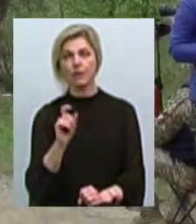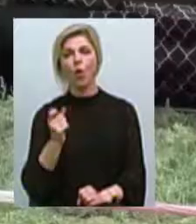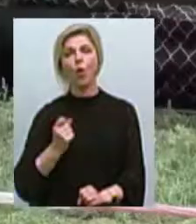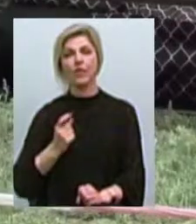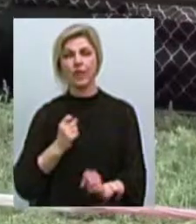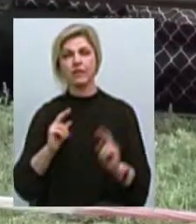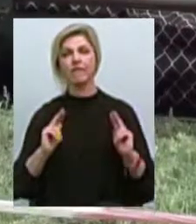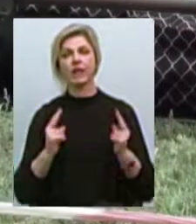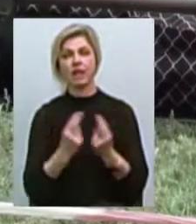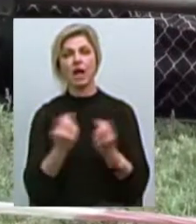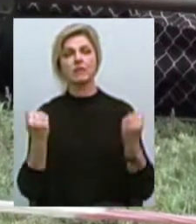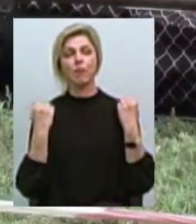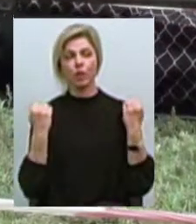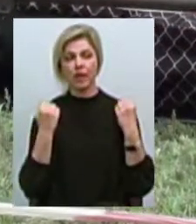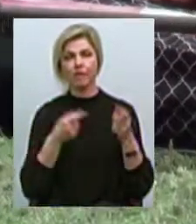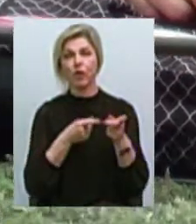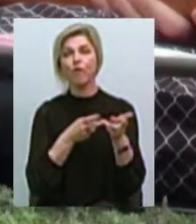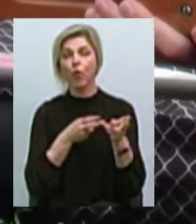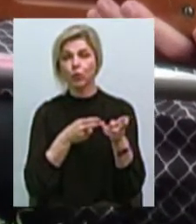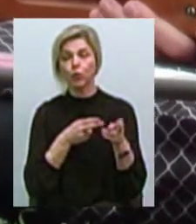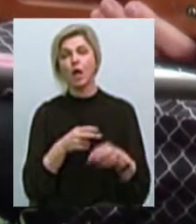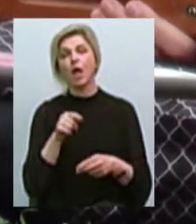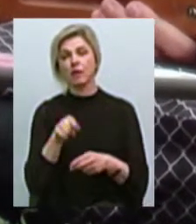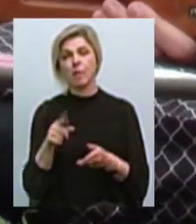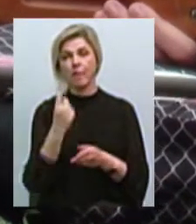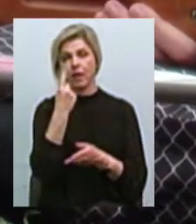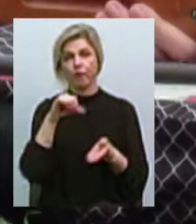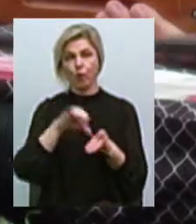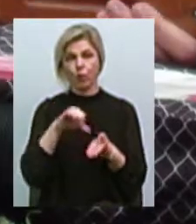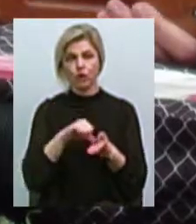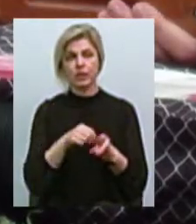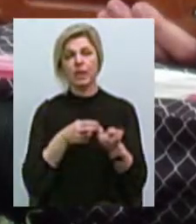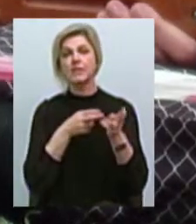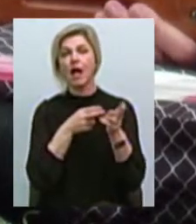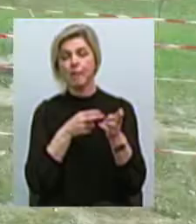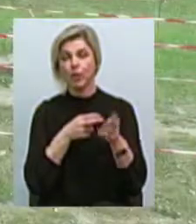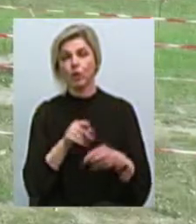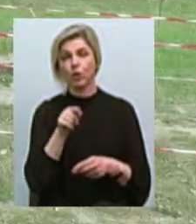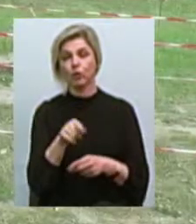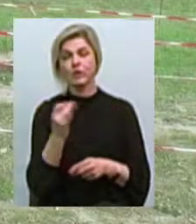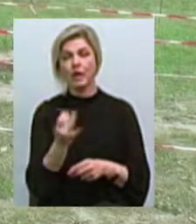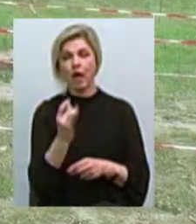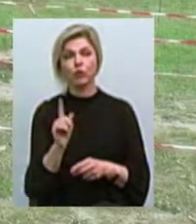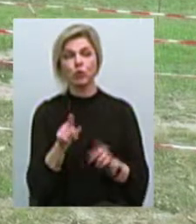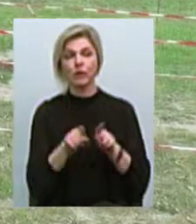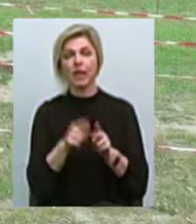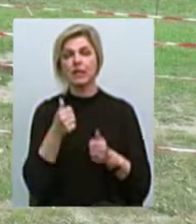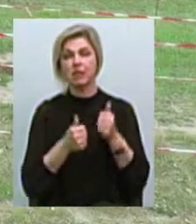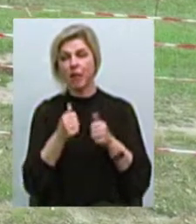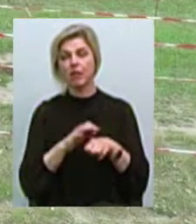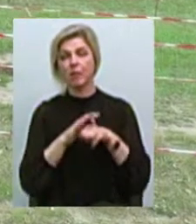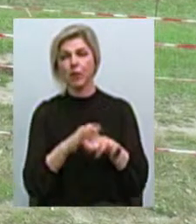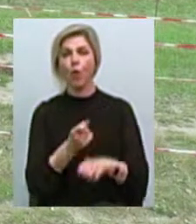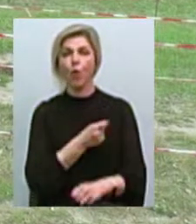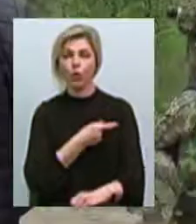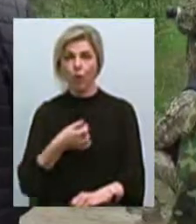військово-спортивного хортингу. Він вперше бере участь у змаганнях зі снайпінгу. Хлопець зацікаваний в тому, щоб такі змагання відбувалися в